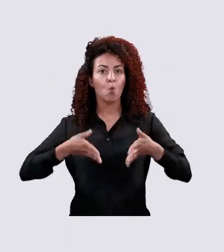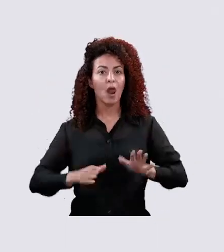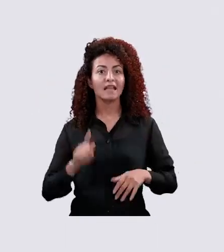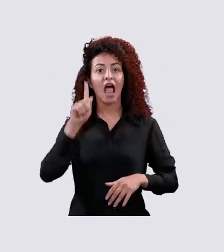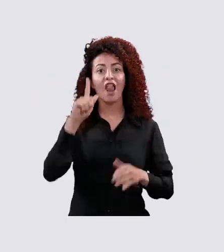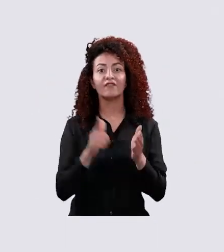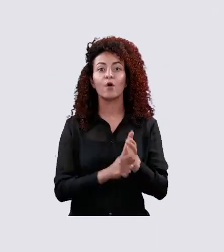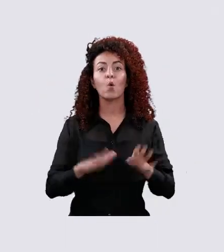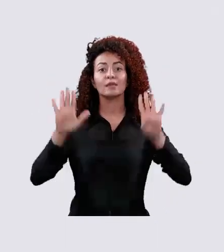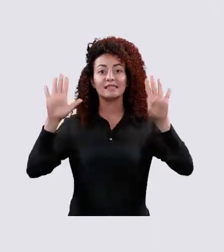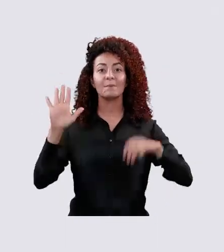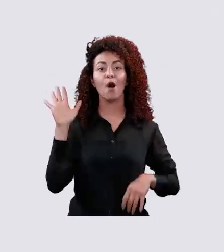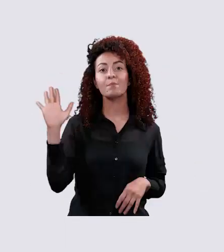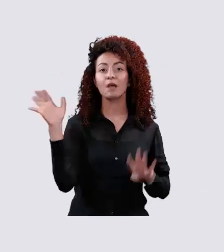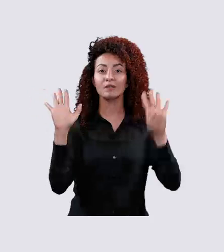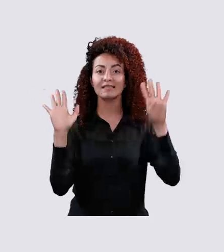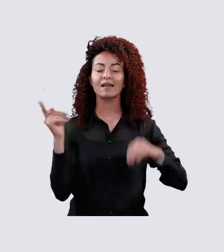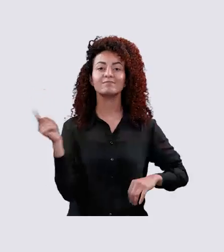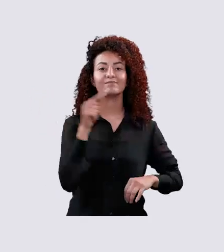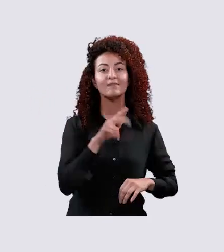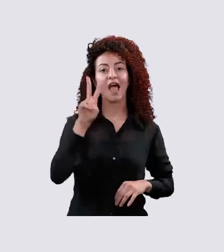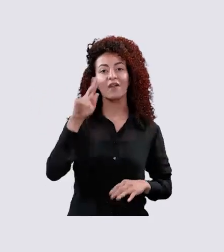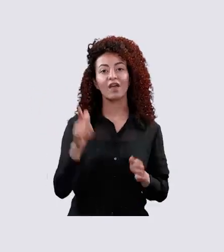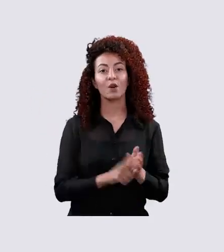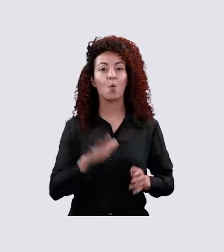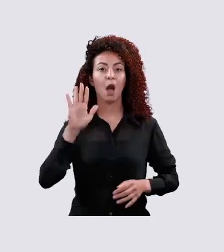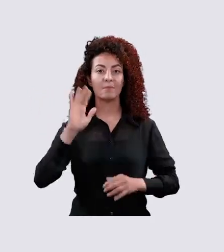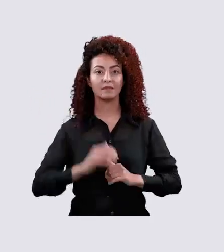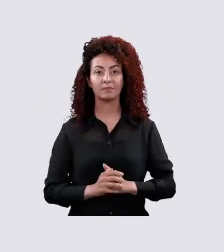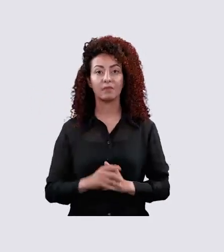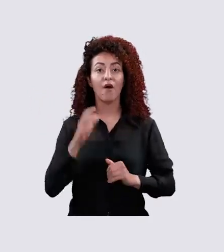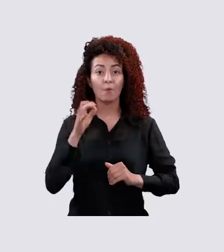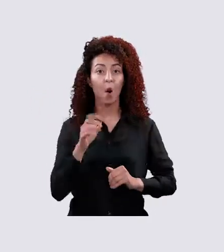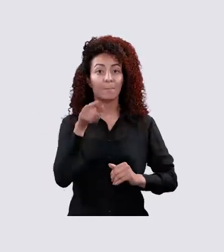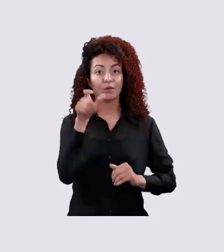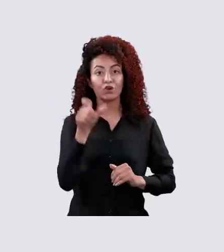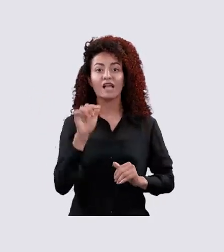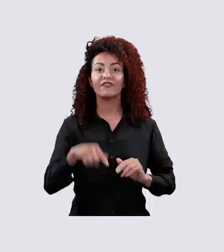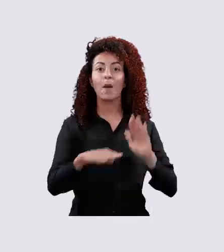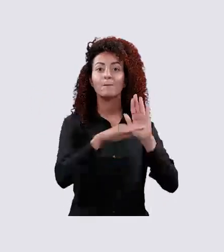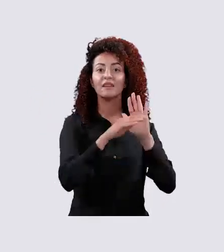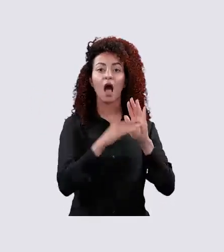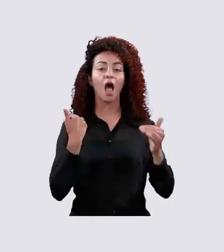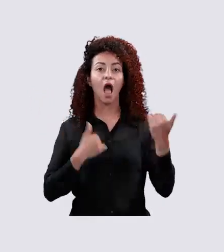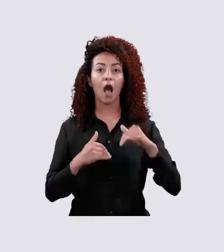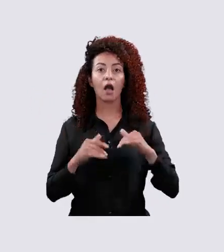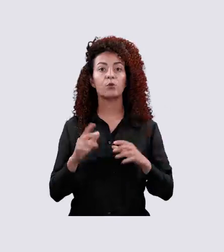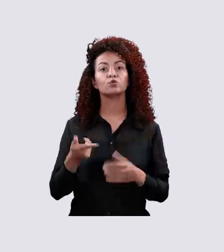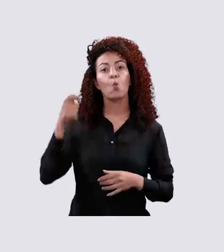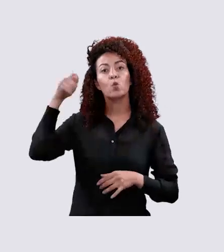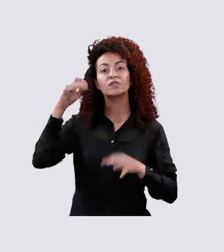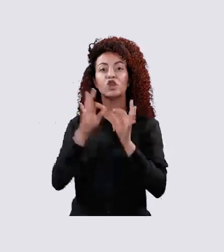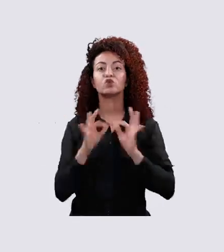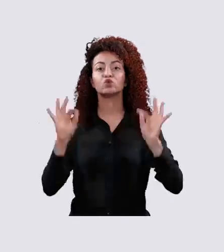أي من موليد 1995 وحتى 2005 وبيحملوا بطاقة معوق شخصية صالحة